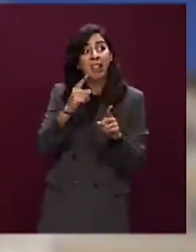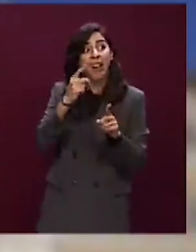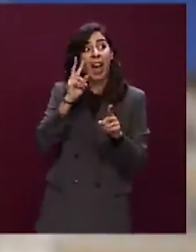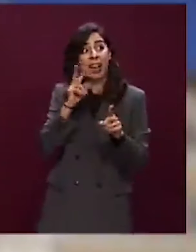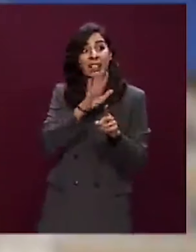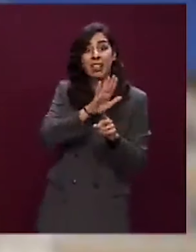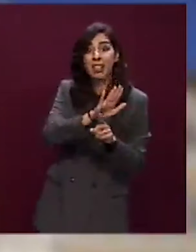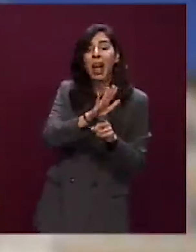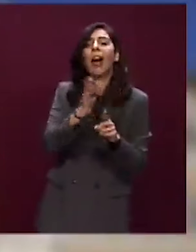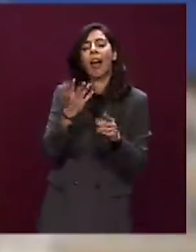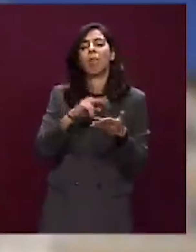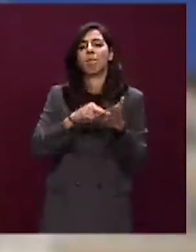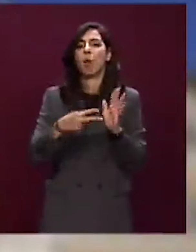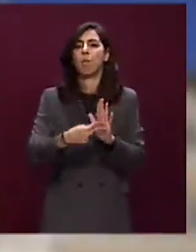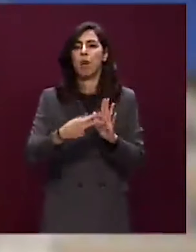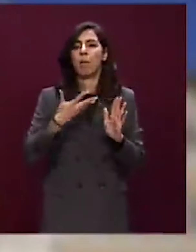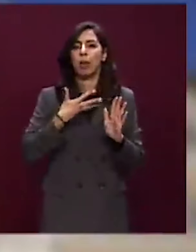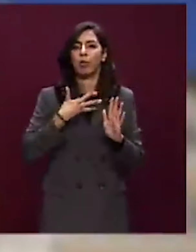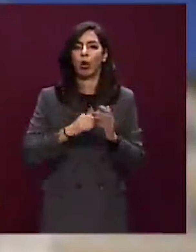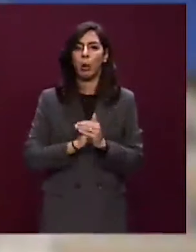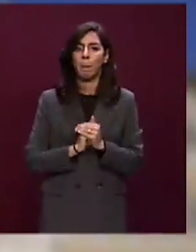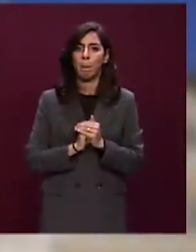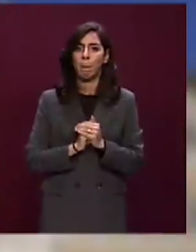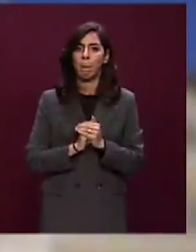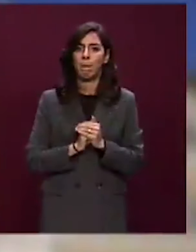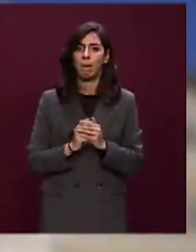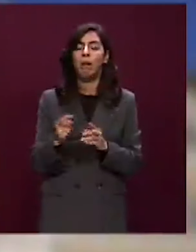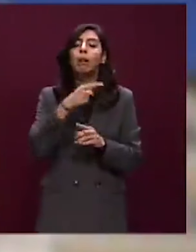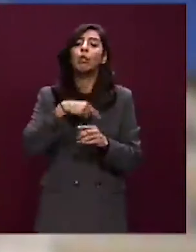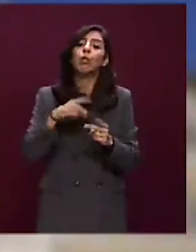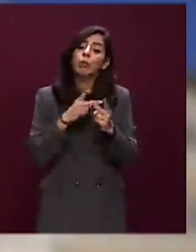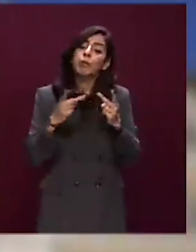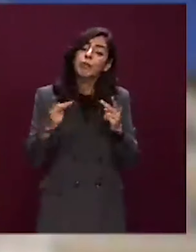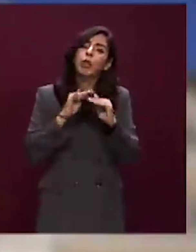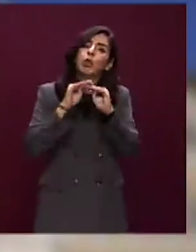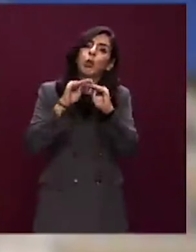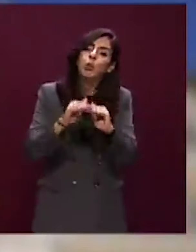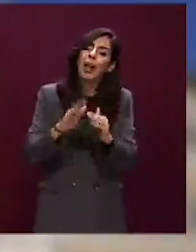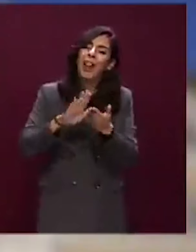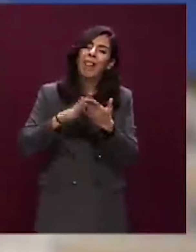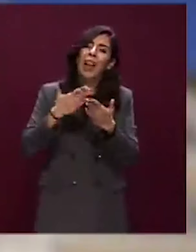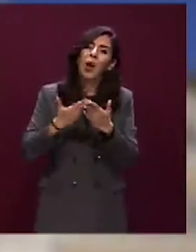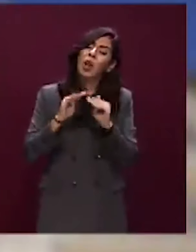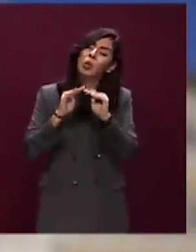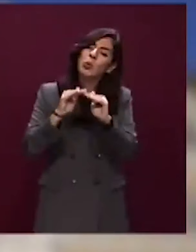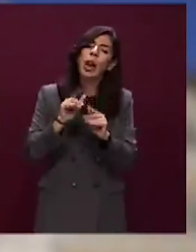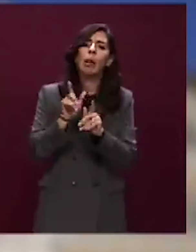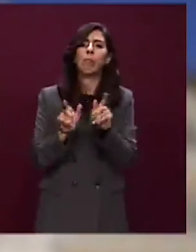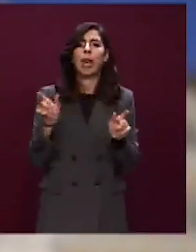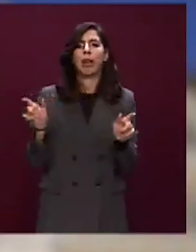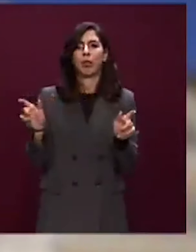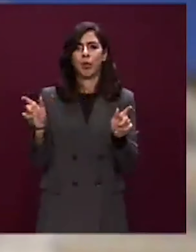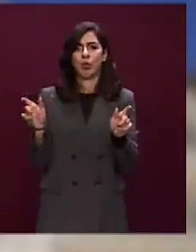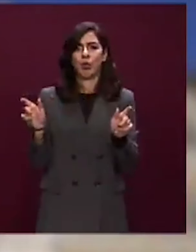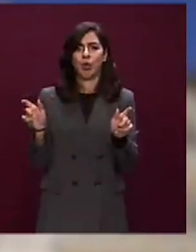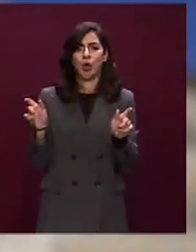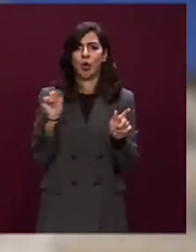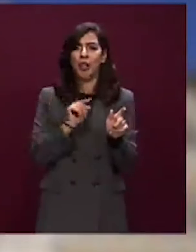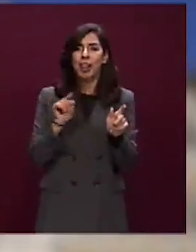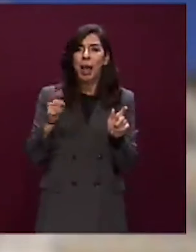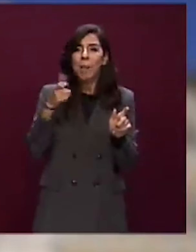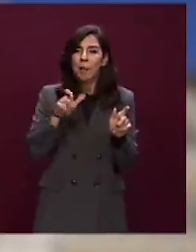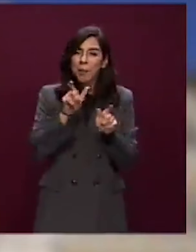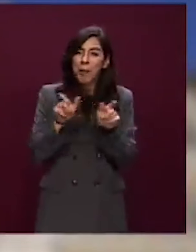Noi stiamo cercando di tutelare i valori e tutelare le persone che quei valori devono